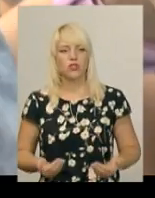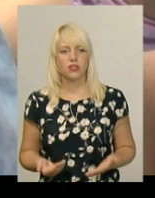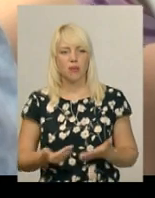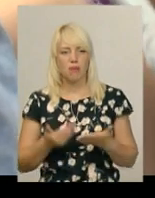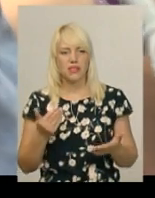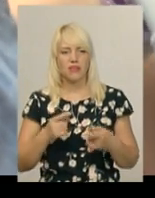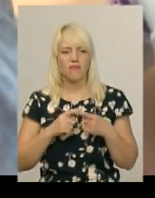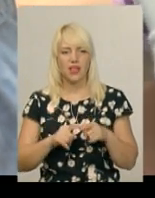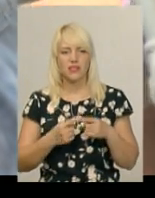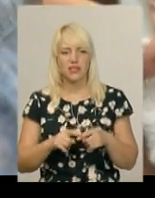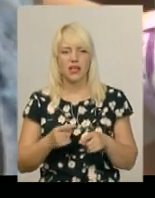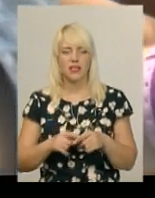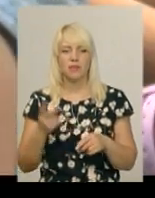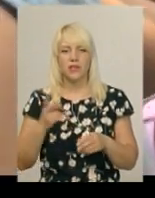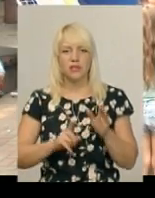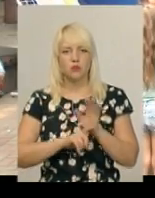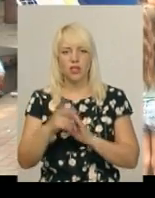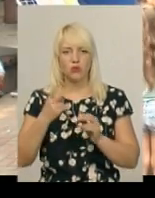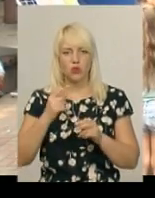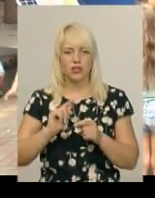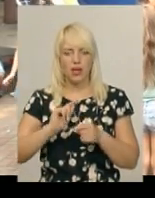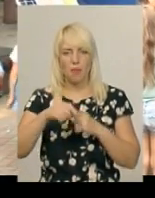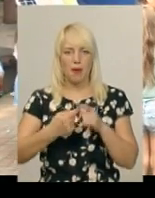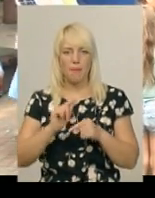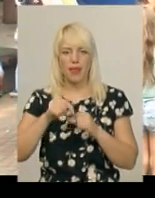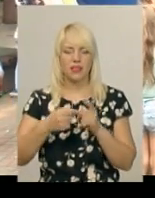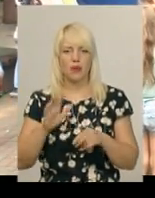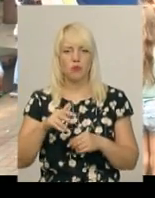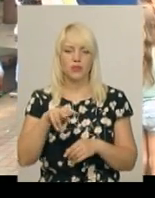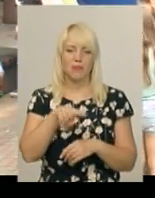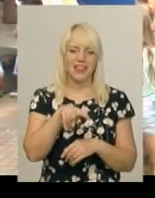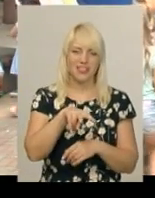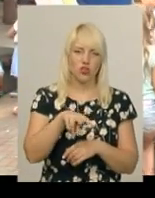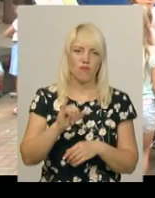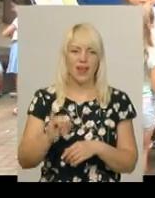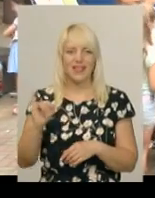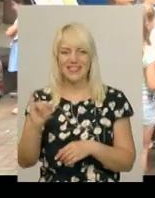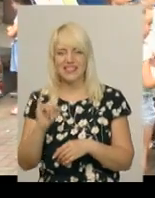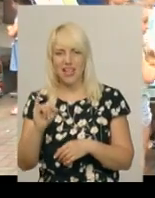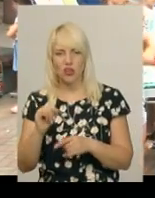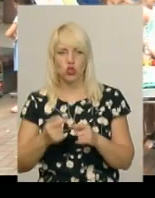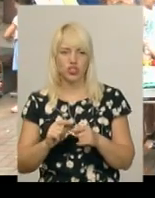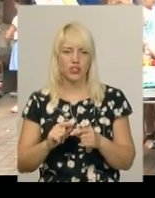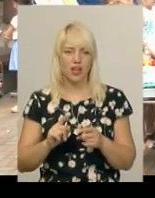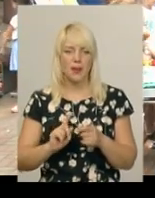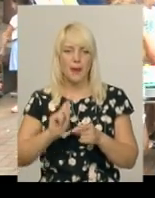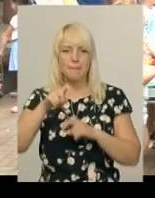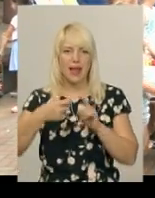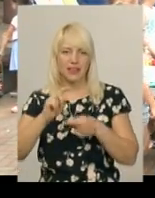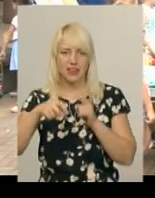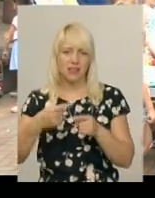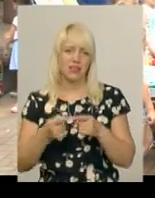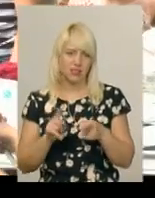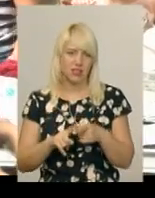Початок – це набір петель, і перша ряда глицюва, і знаночний накид. Ось таке, техніка, просто техніка,